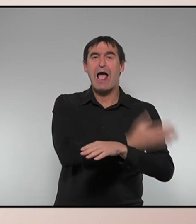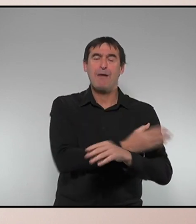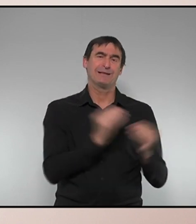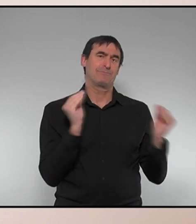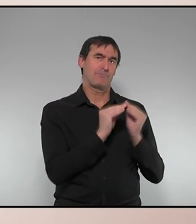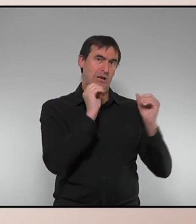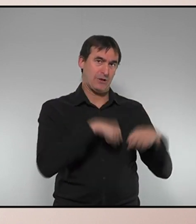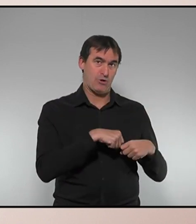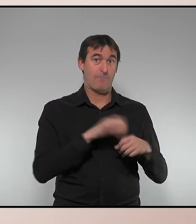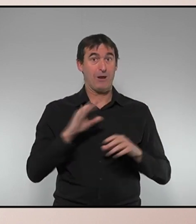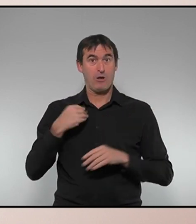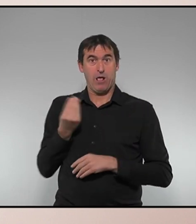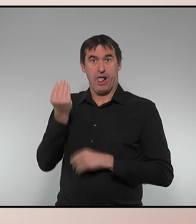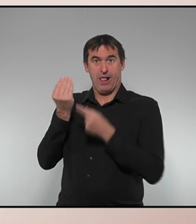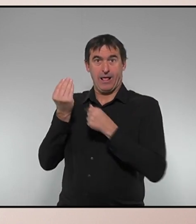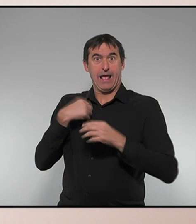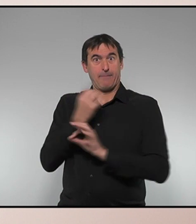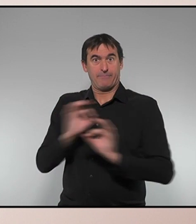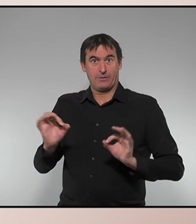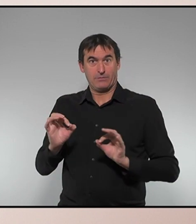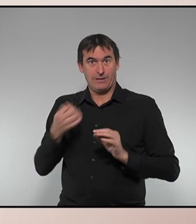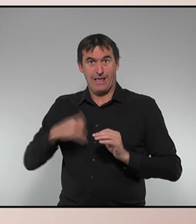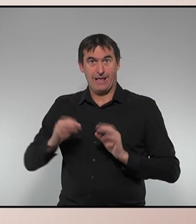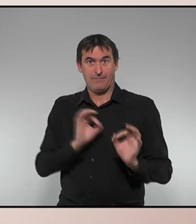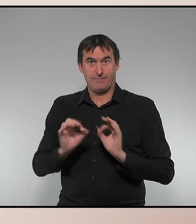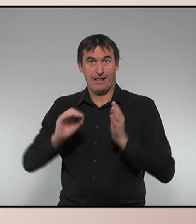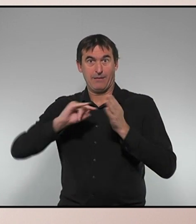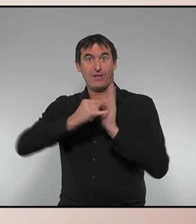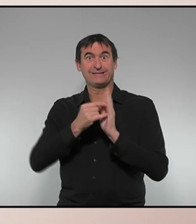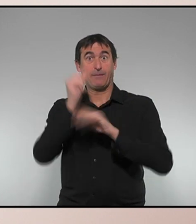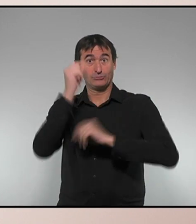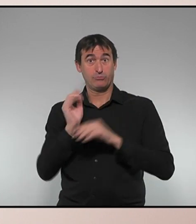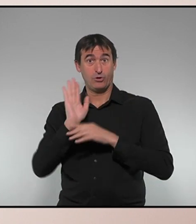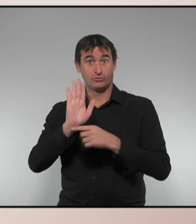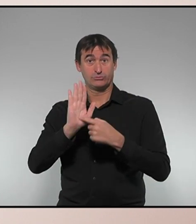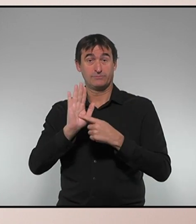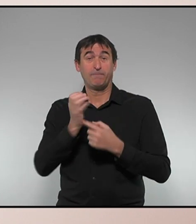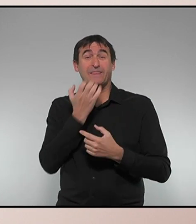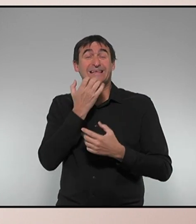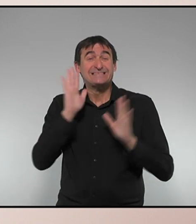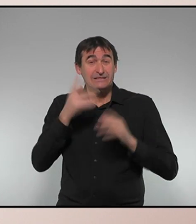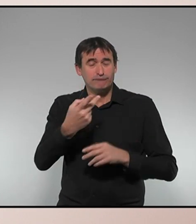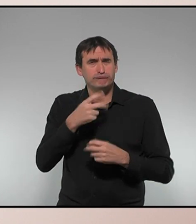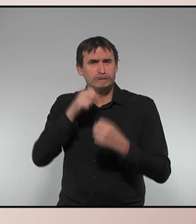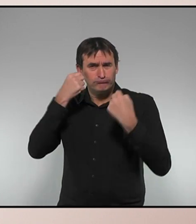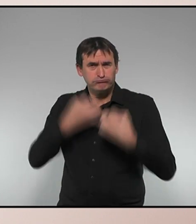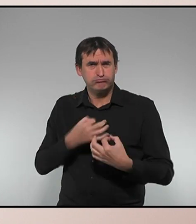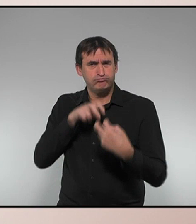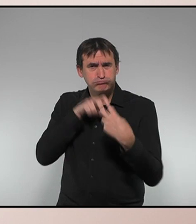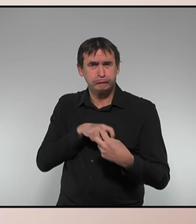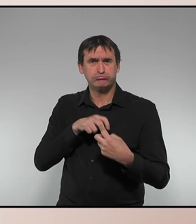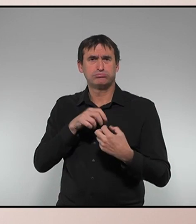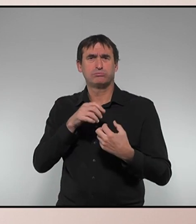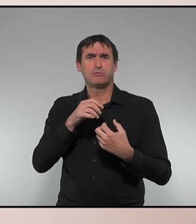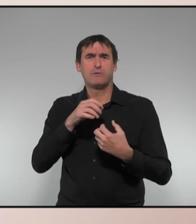treballant. Però el tenim a punt. Tenim a punt el projecte de pressupost. Si ens hi posem, si hi posem per davant els interessos